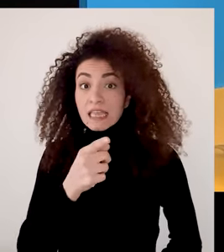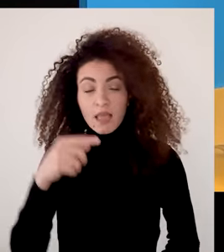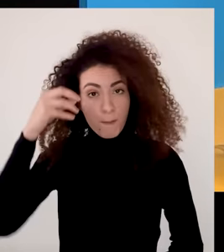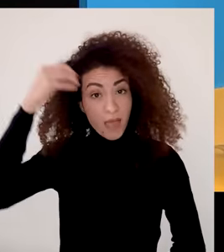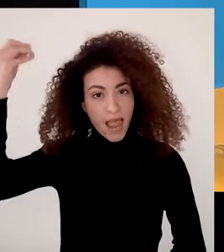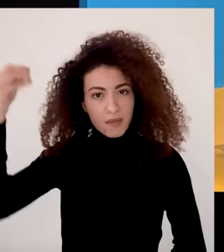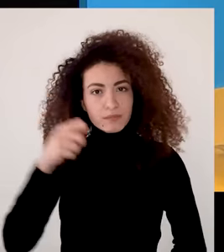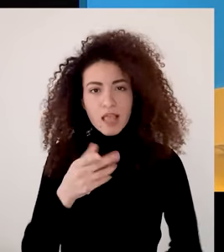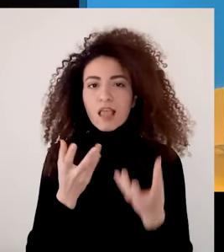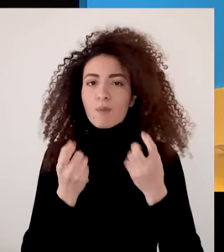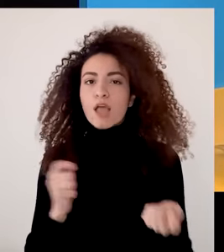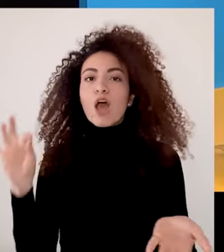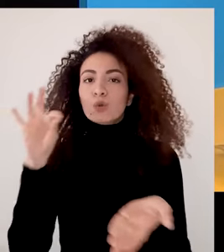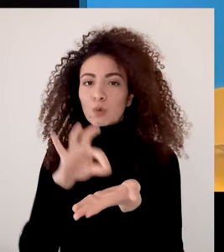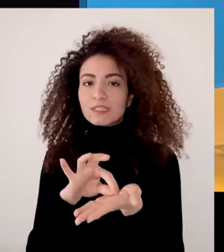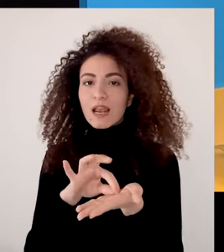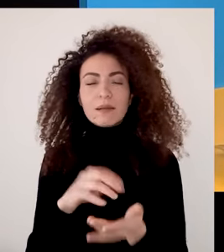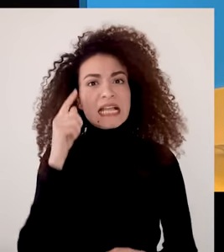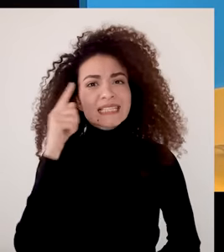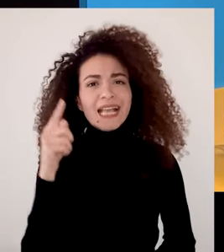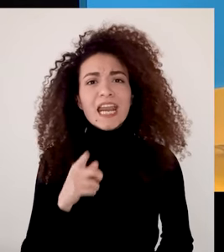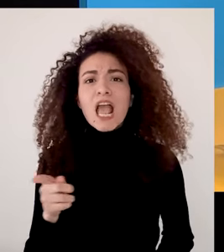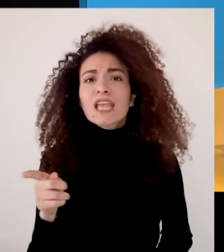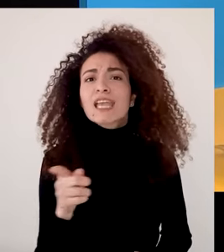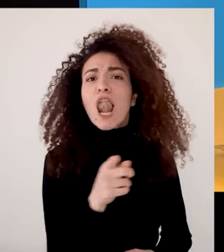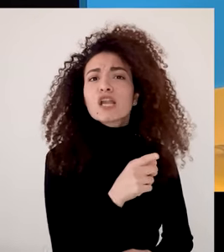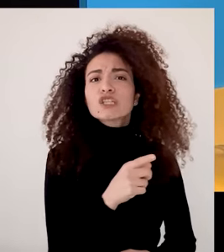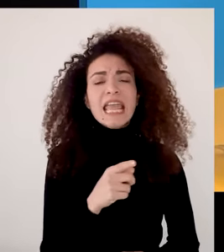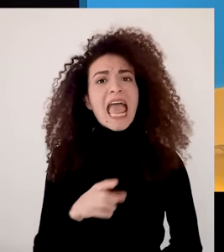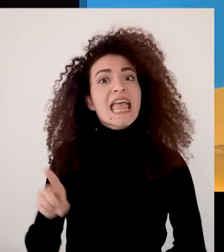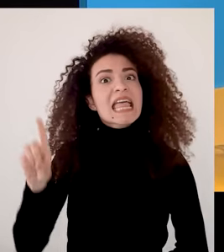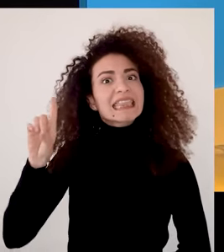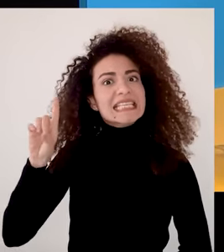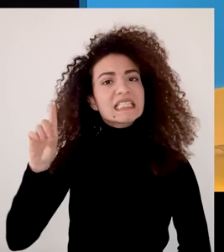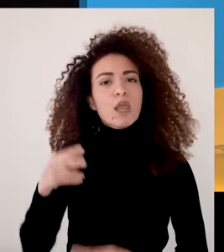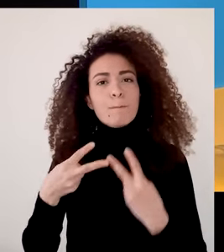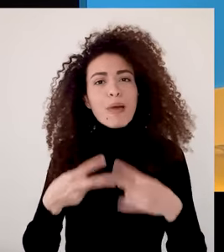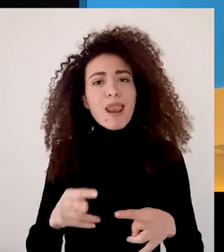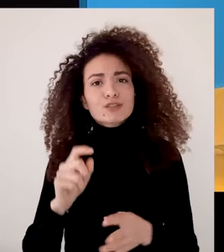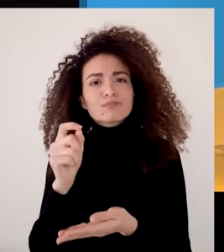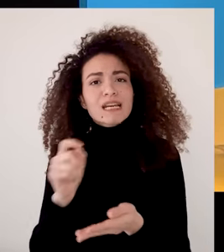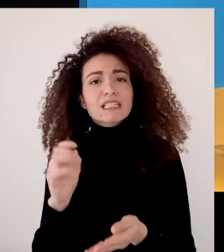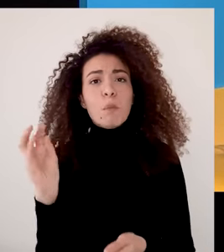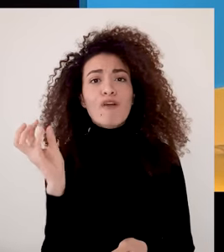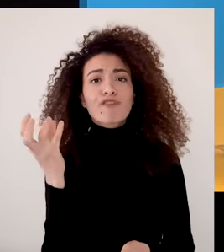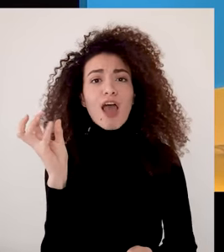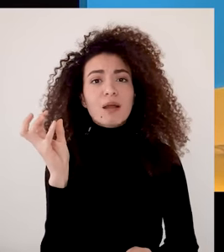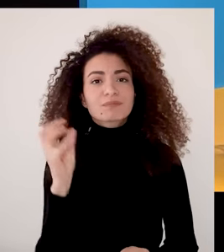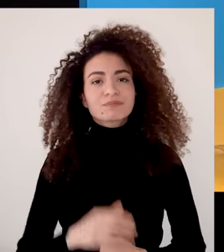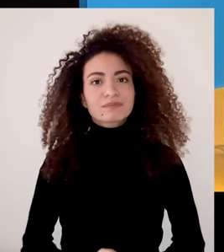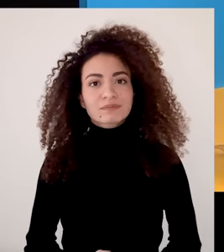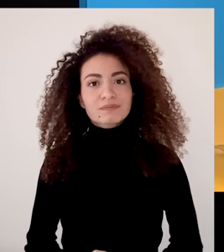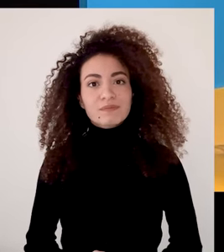يمكنك أن تحلم به يمكنك تحقيقه تذكر دائماً أن هذه الأمور كلها بدأت مع فقر